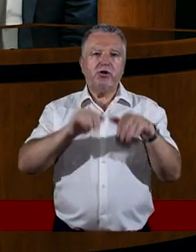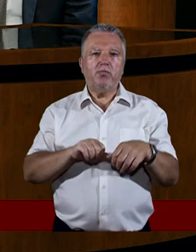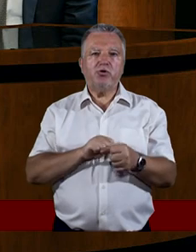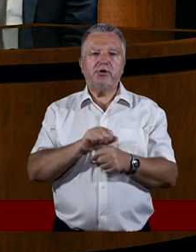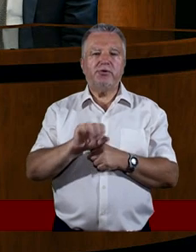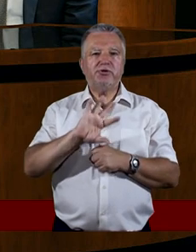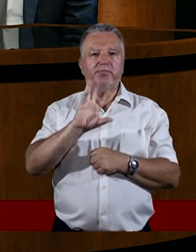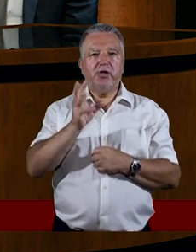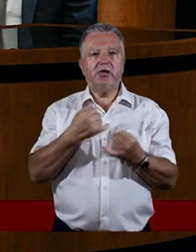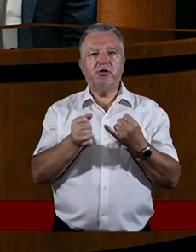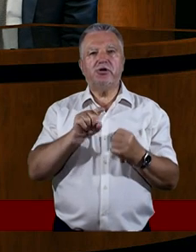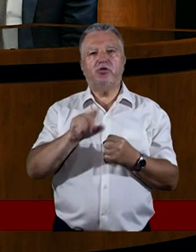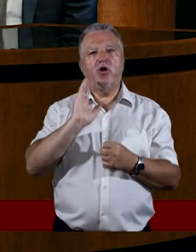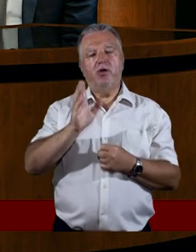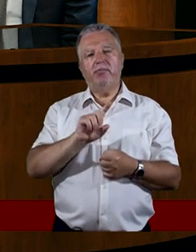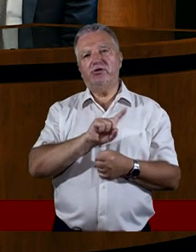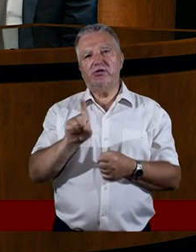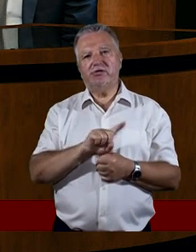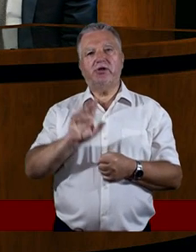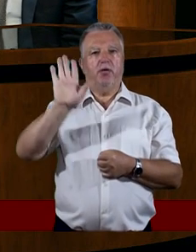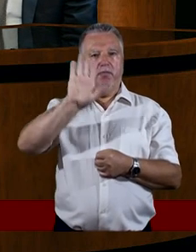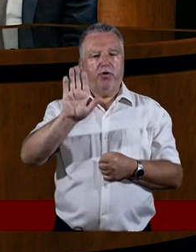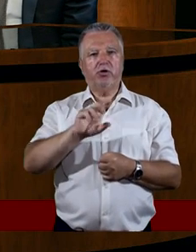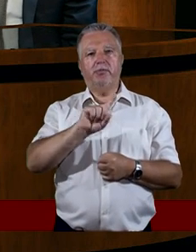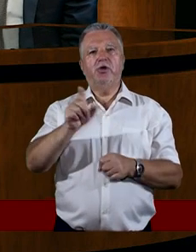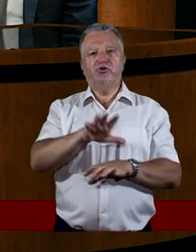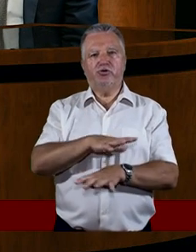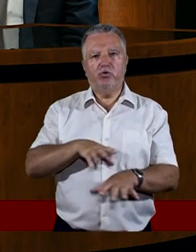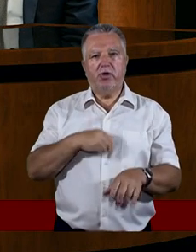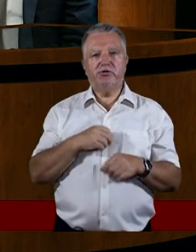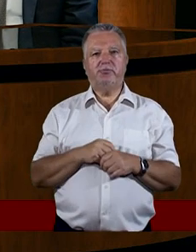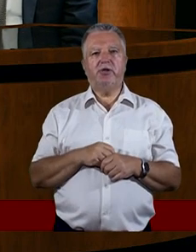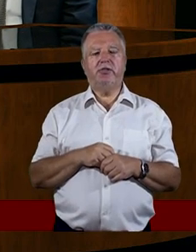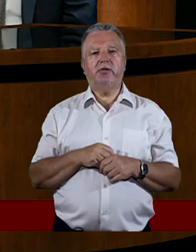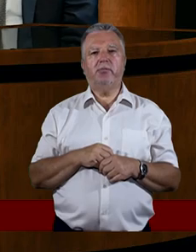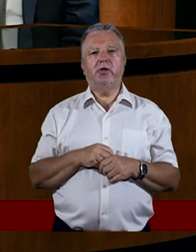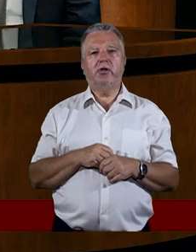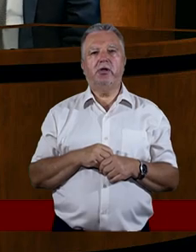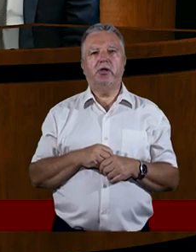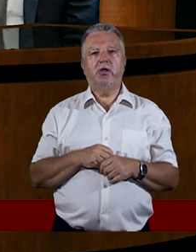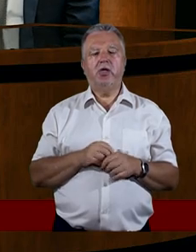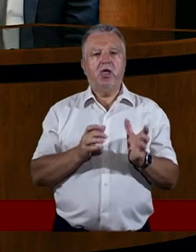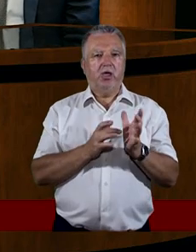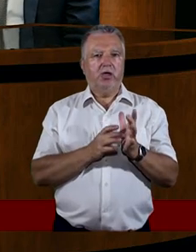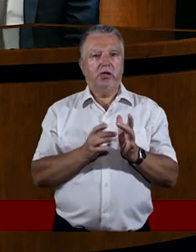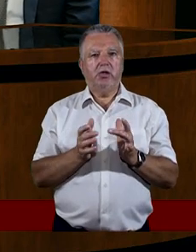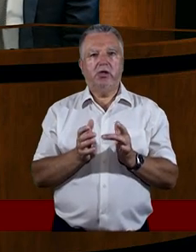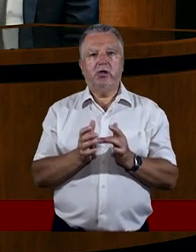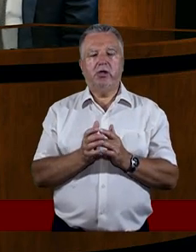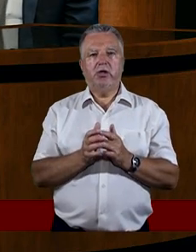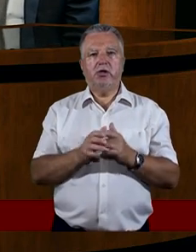jeżeli to będzie z Bogiem, z Duchem Świętym. Pan Jezus